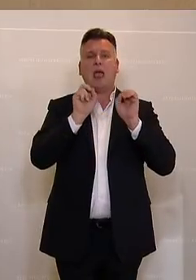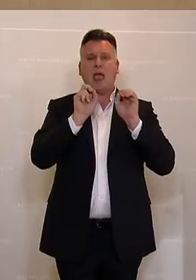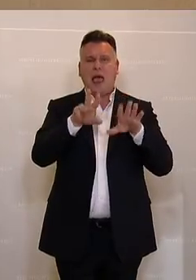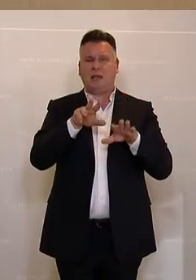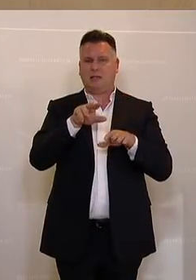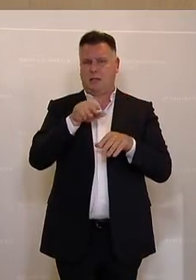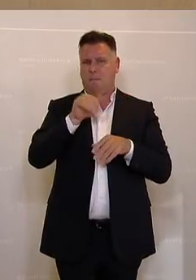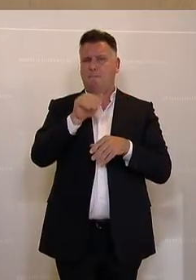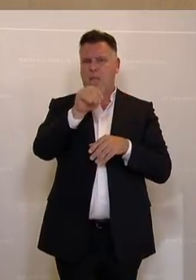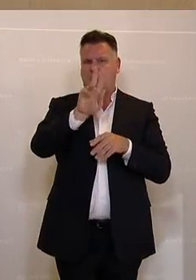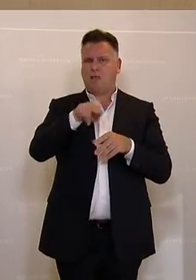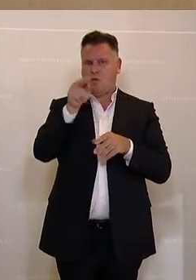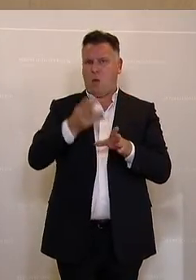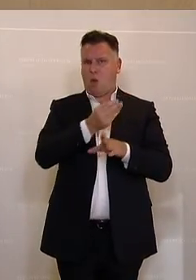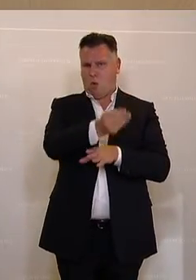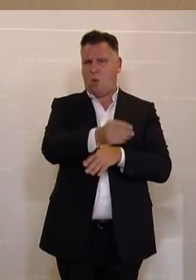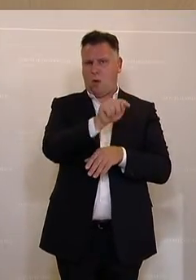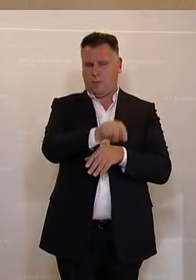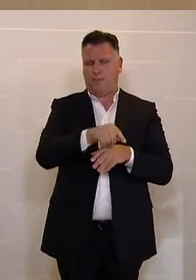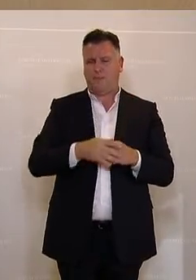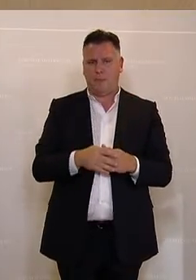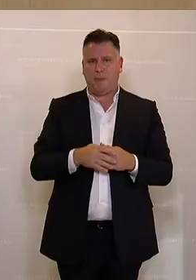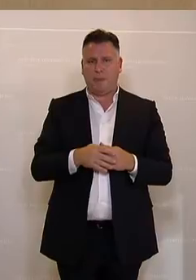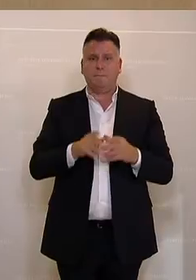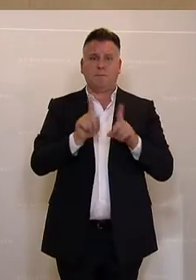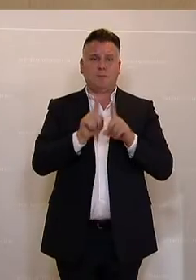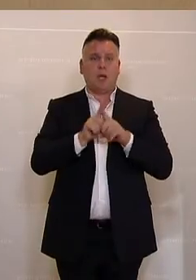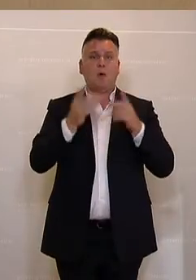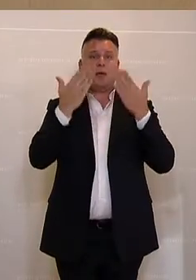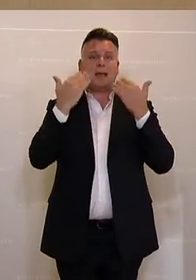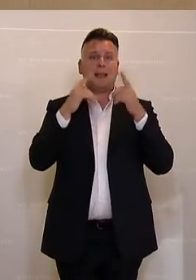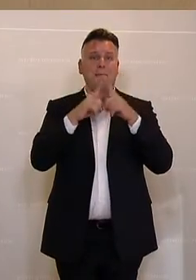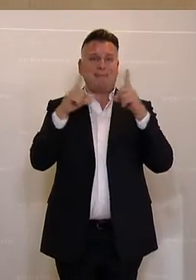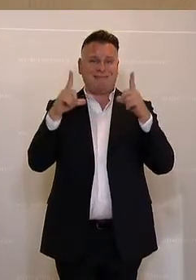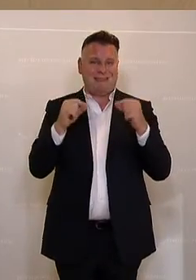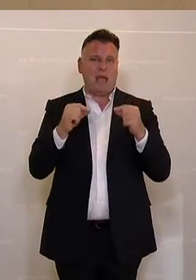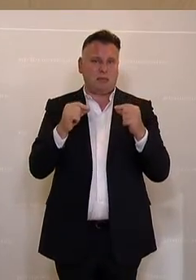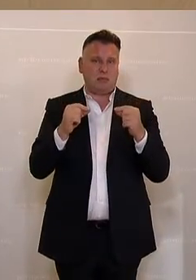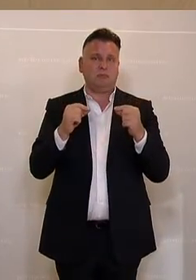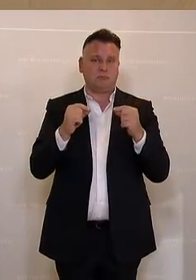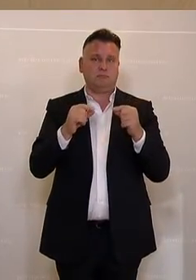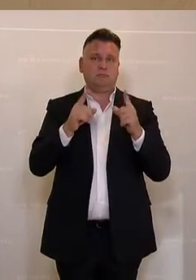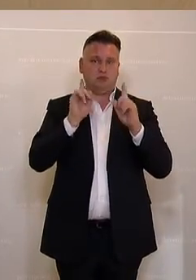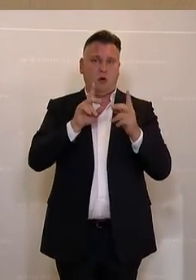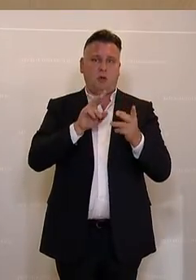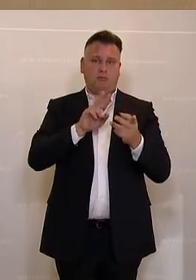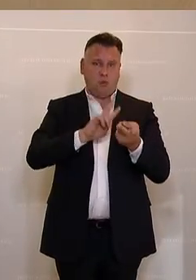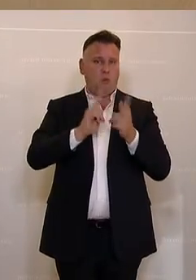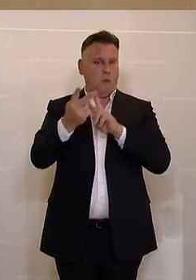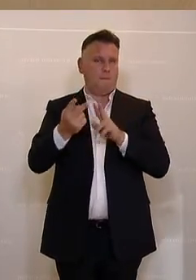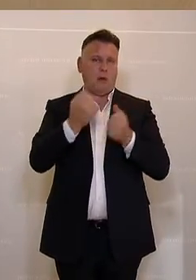Euro investieren. Aber wir schaffen auch mit dem Klimaticket ein Angebot, das eben den Umstieg entsprechend